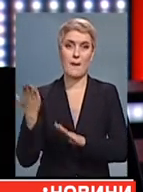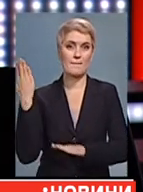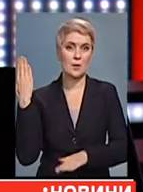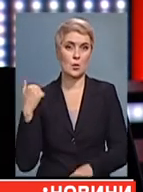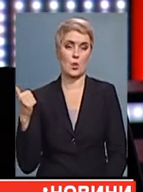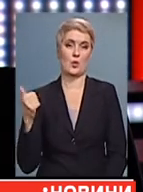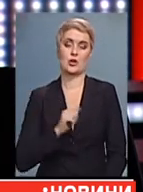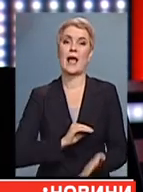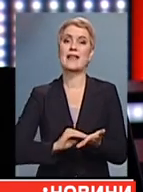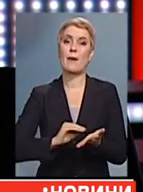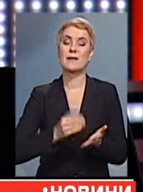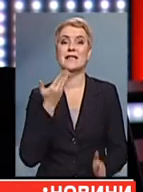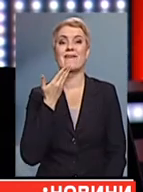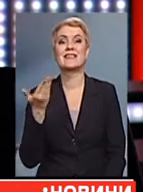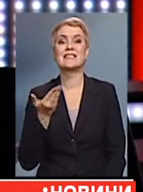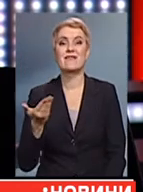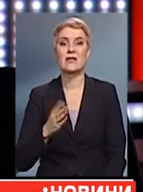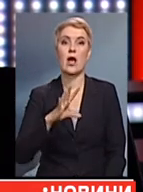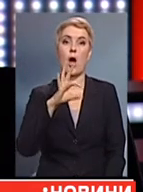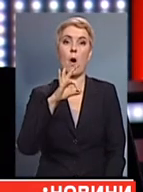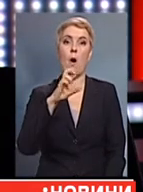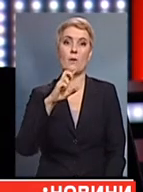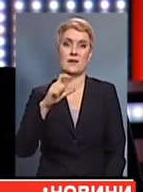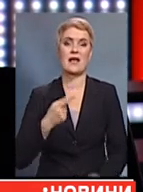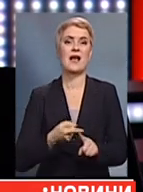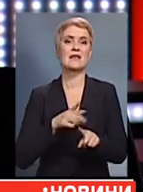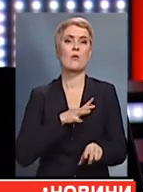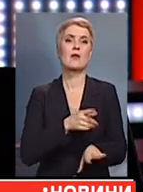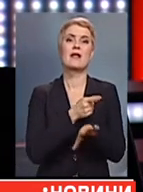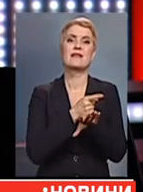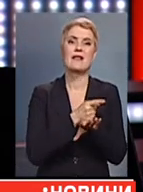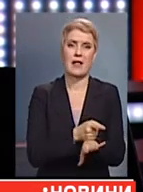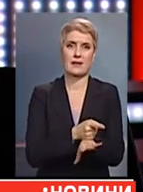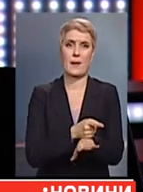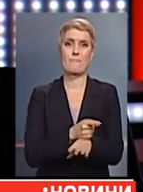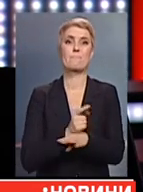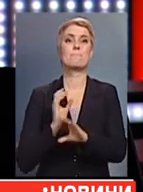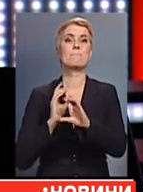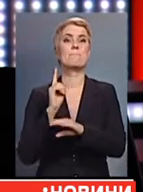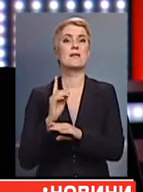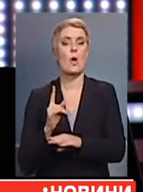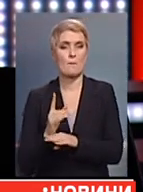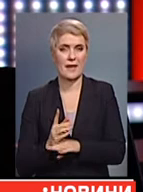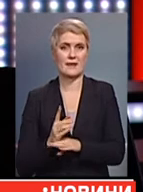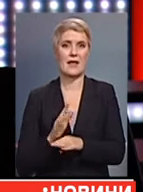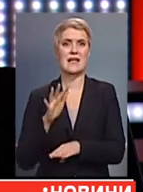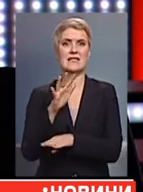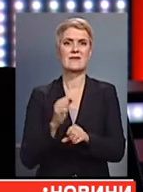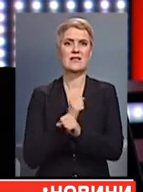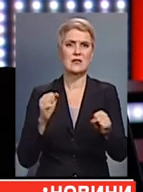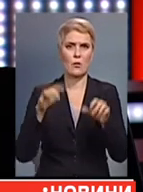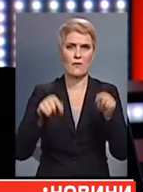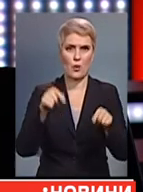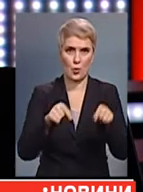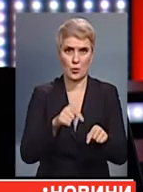моніторингової місії ОБСЄ. Зокрема, це танки, міномети, артилерія і реактивні системи залпового вогню. Від застосування такої